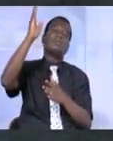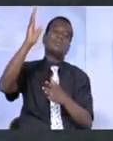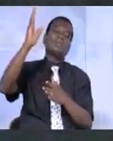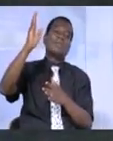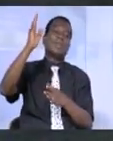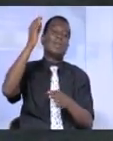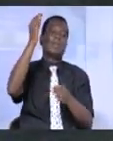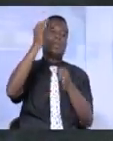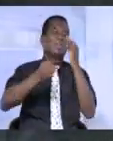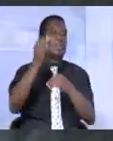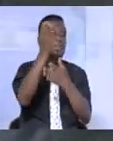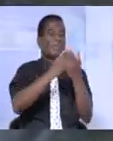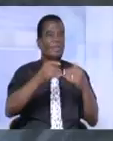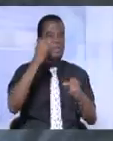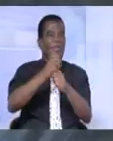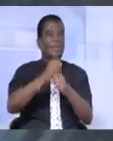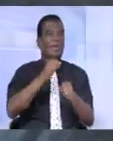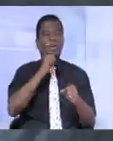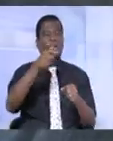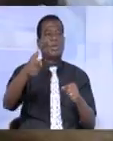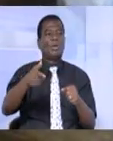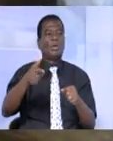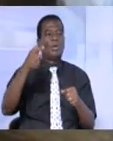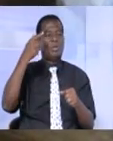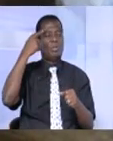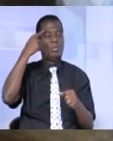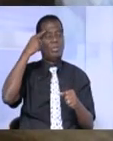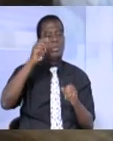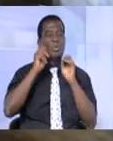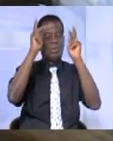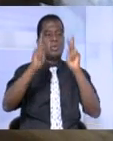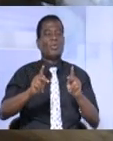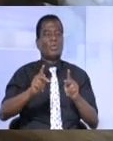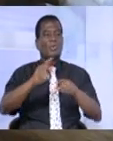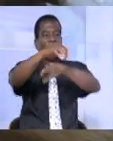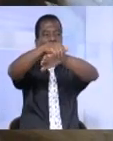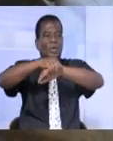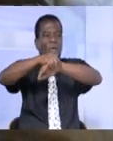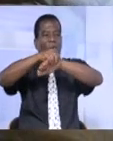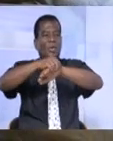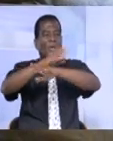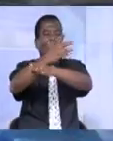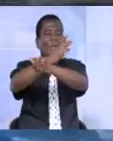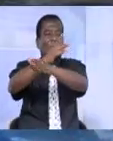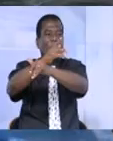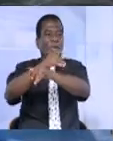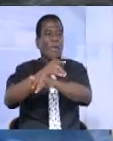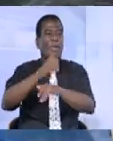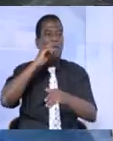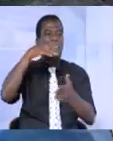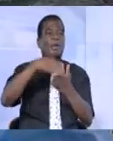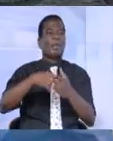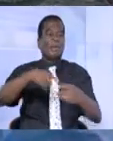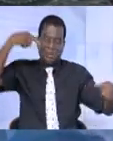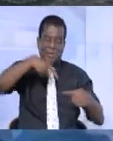Si certains sont à la tâche, ce n'est pas le cas pour Flore Pony, professeure d'allemand au lycée modène de Kokodi. Elle est encore sous